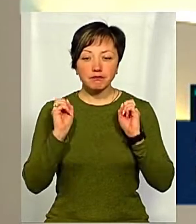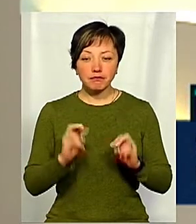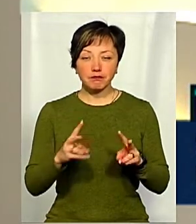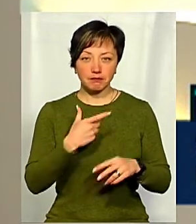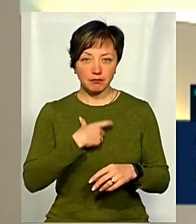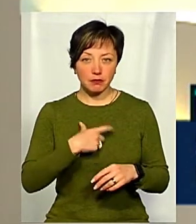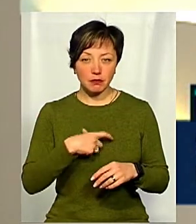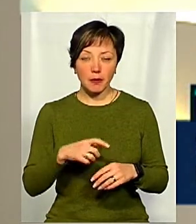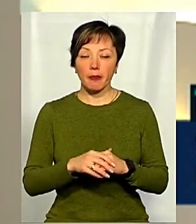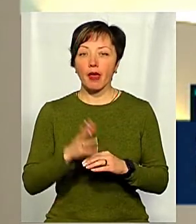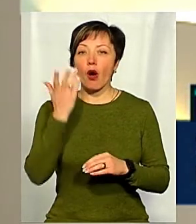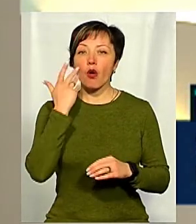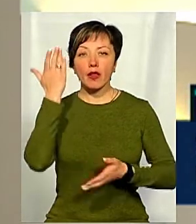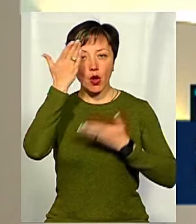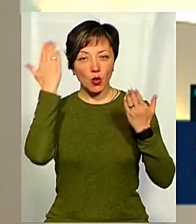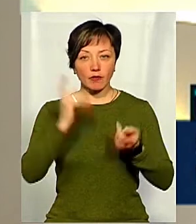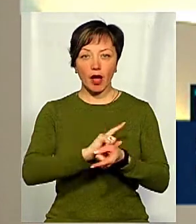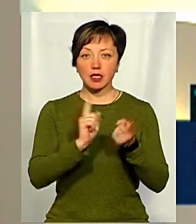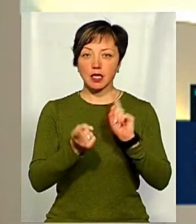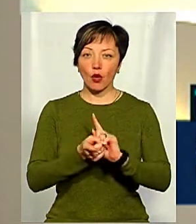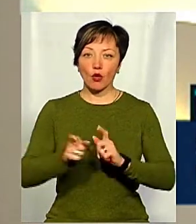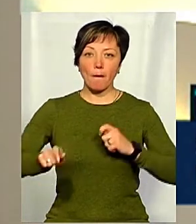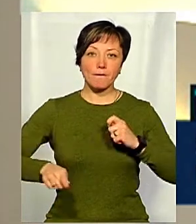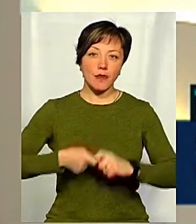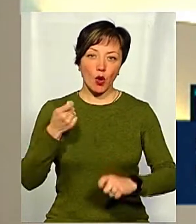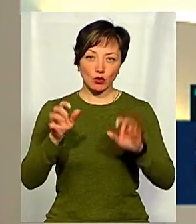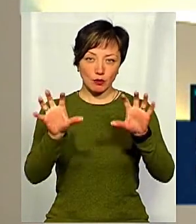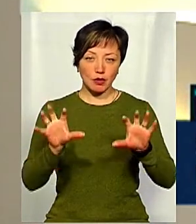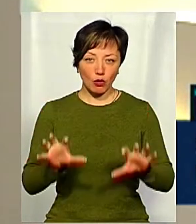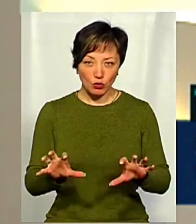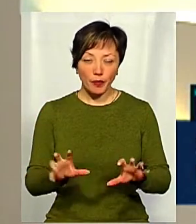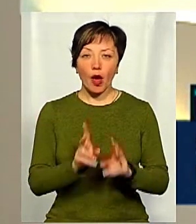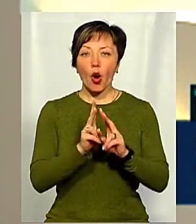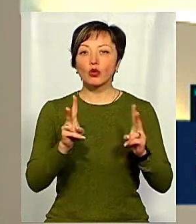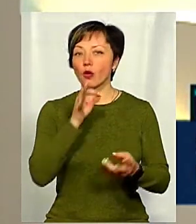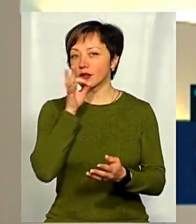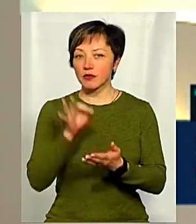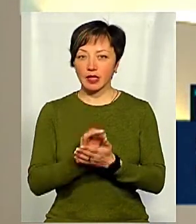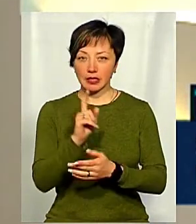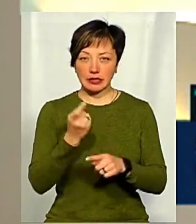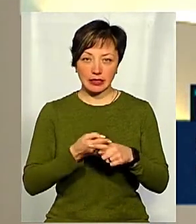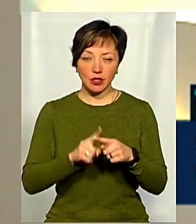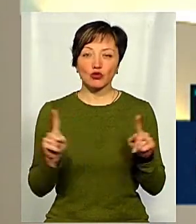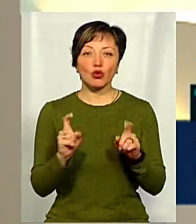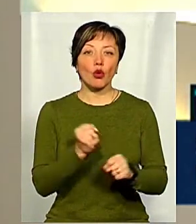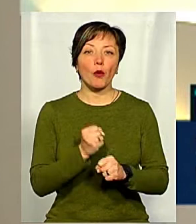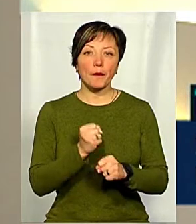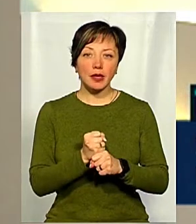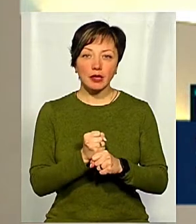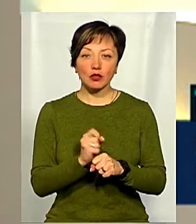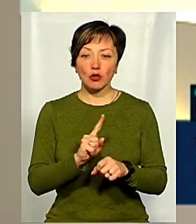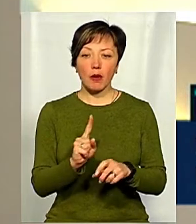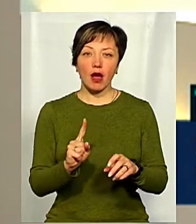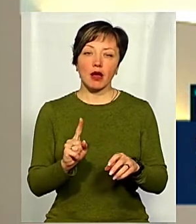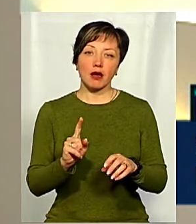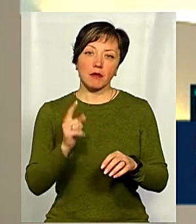небезпеку, коли розваги стають правопорушенням, хто за це несе відповідальність, та що робити, аби прикрі